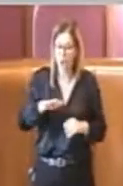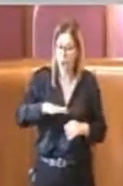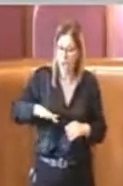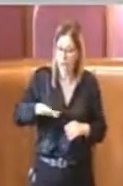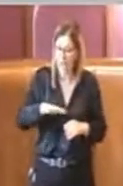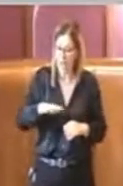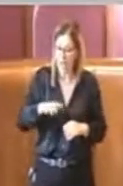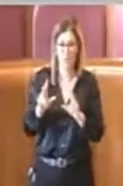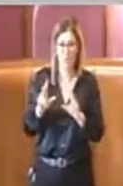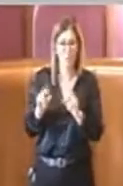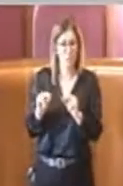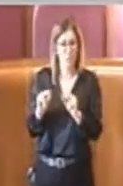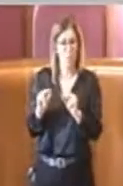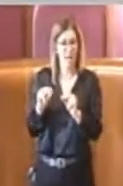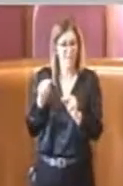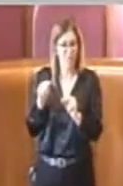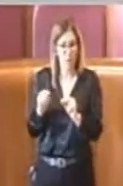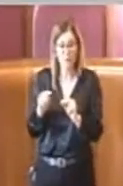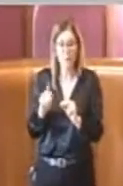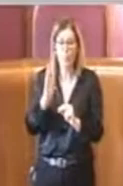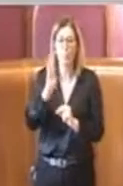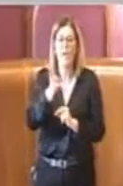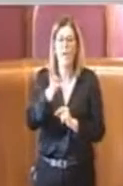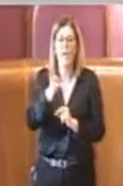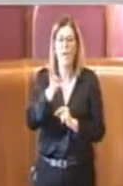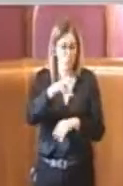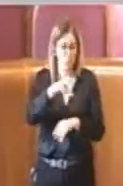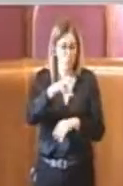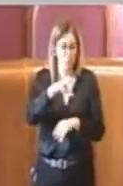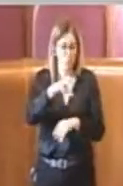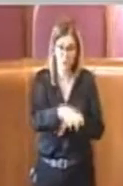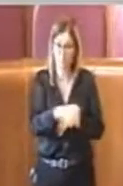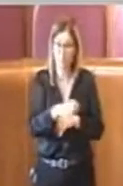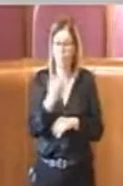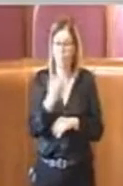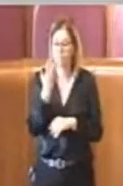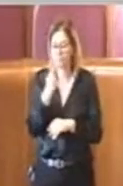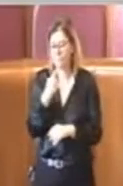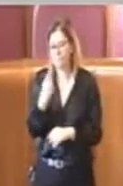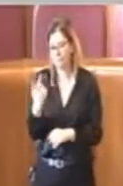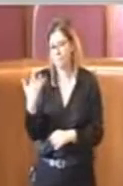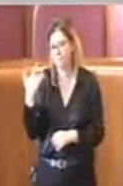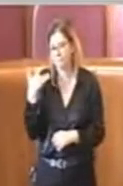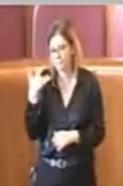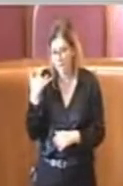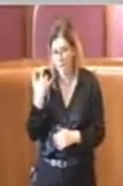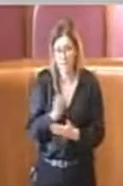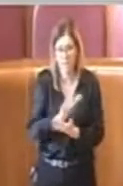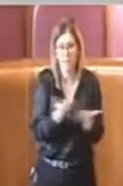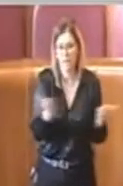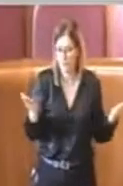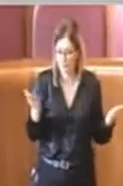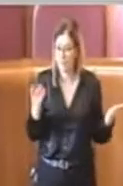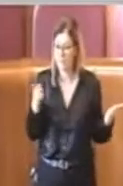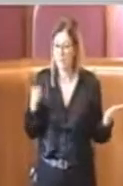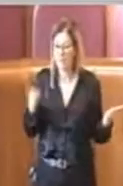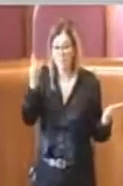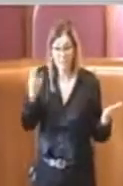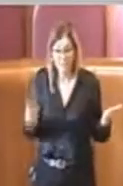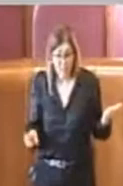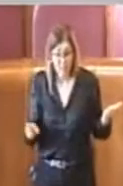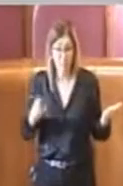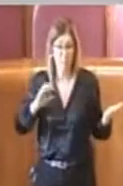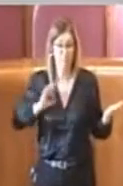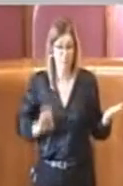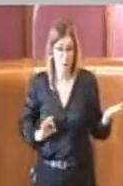neo-agente della polizia locale del 14esimo municipio, che io voglio ringraziare pubblicamente. Questo agente della polizia